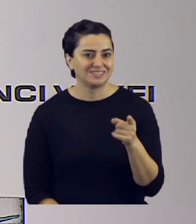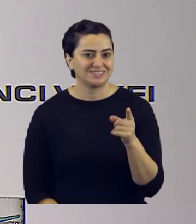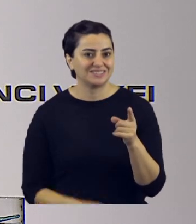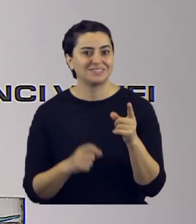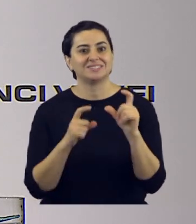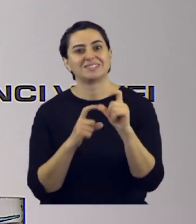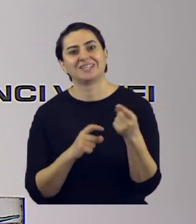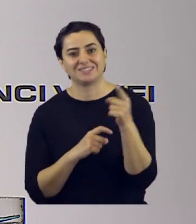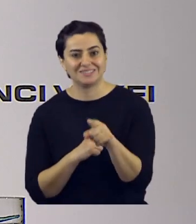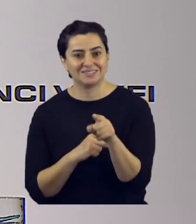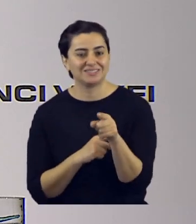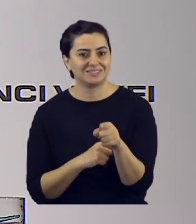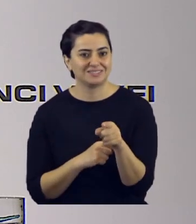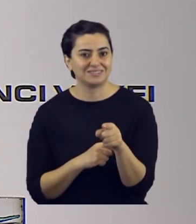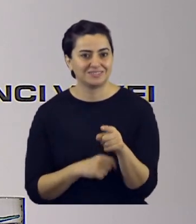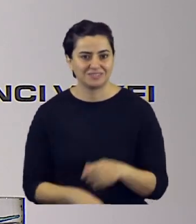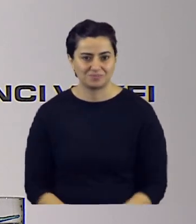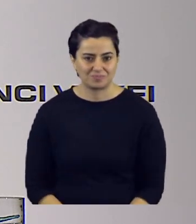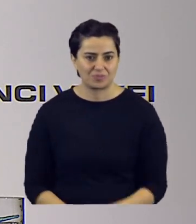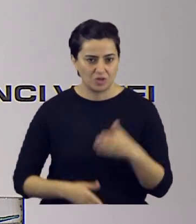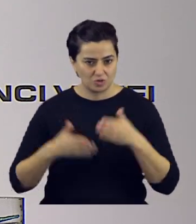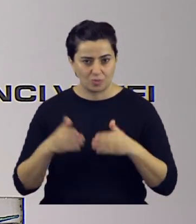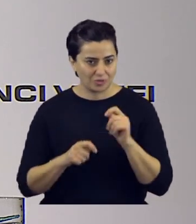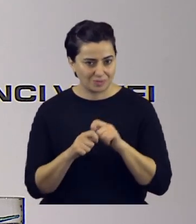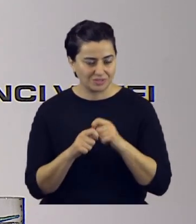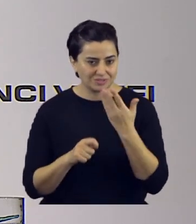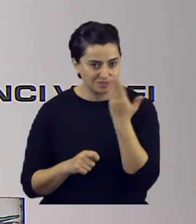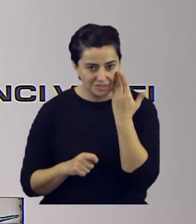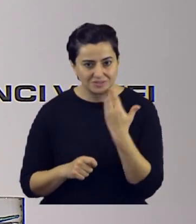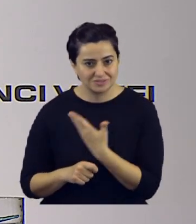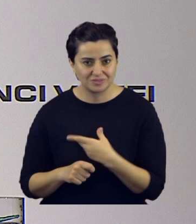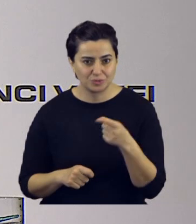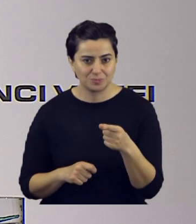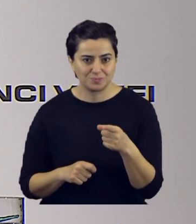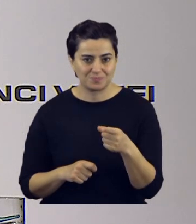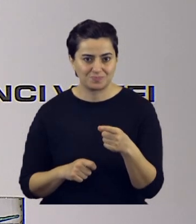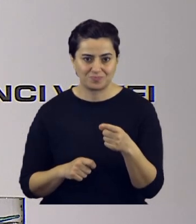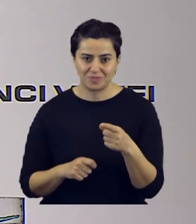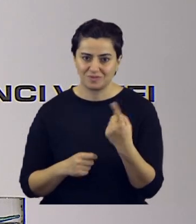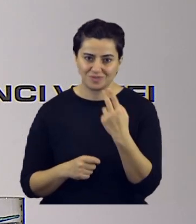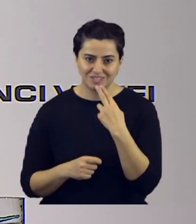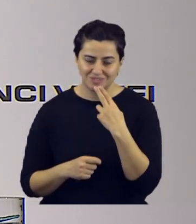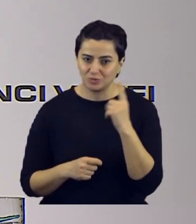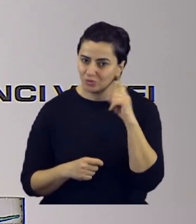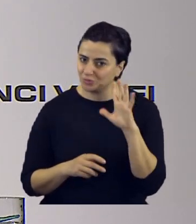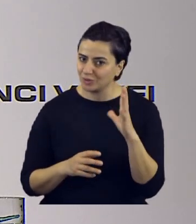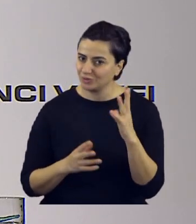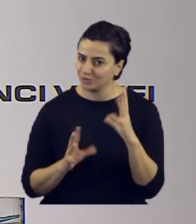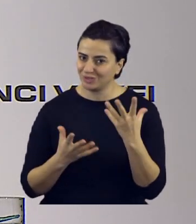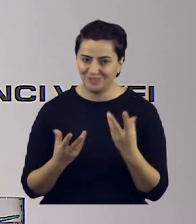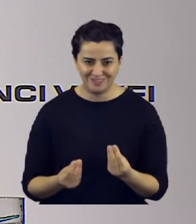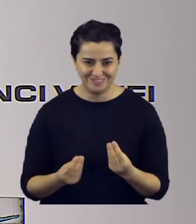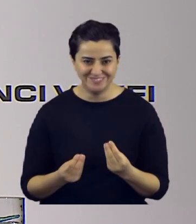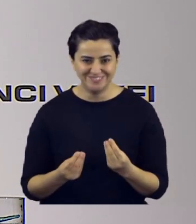Senin alan önüne dönmek istiyorum. Yani robot yapmaktan hoşlanıyorum kelimesini bir hanımefendiden duymayalı